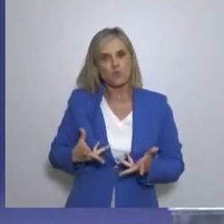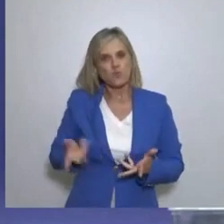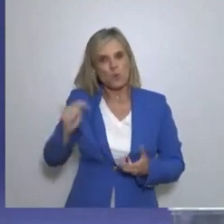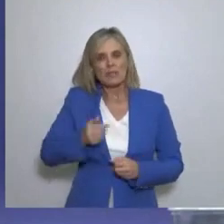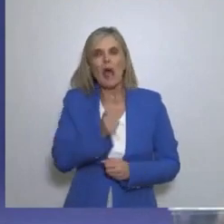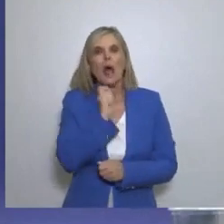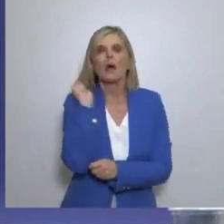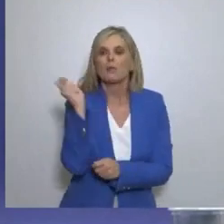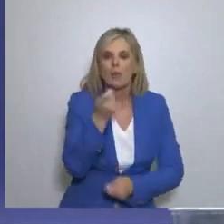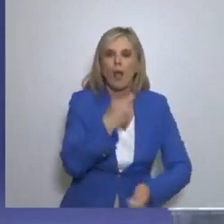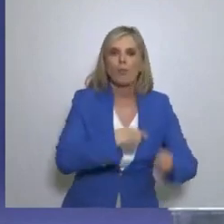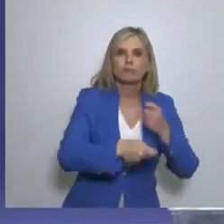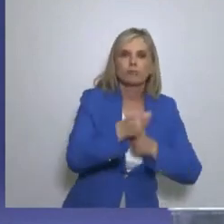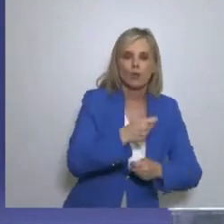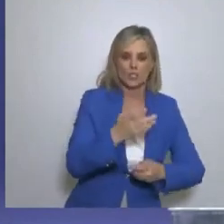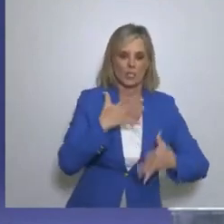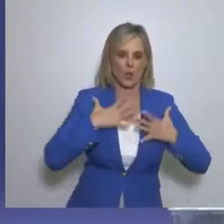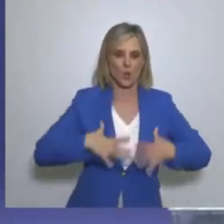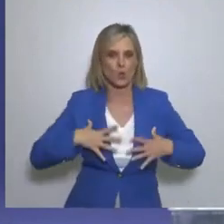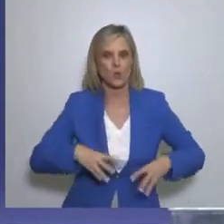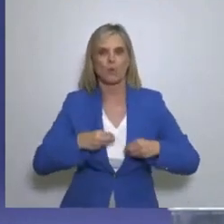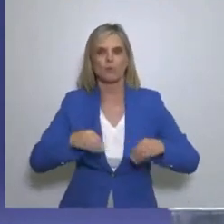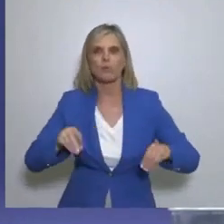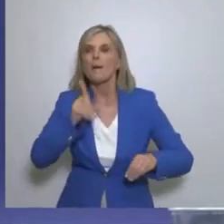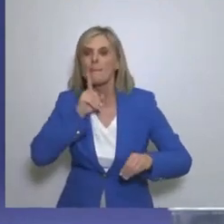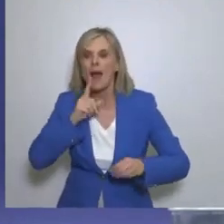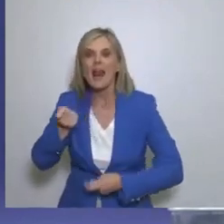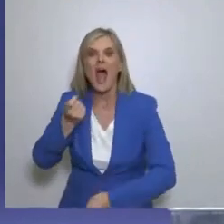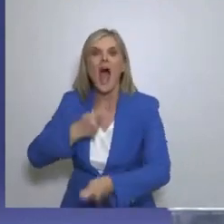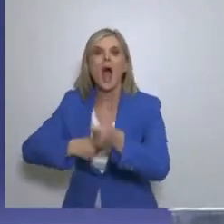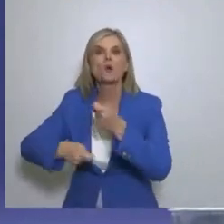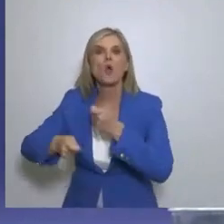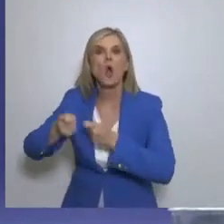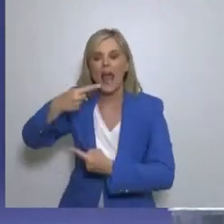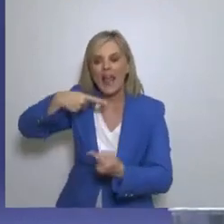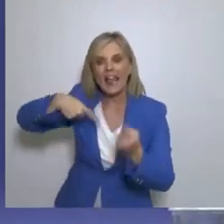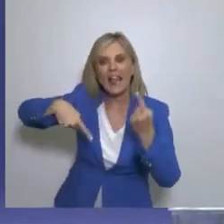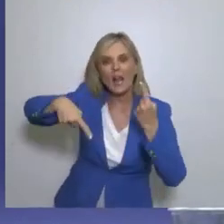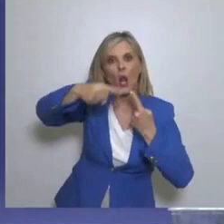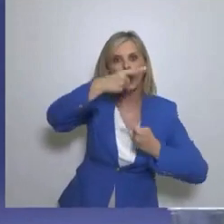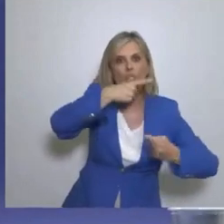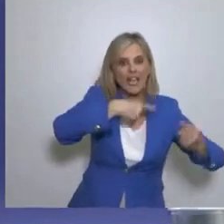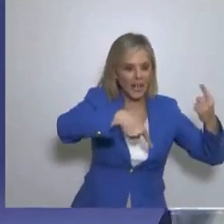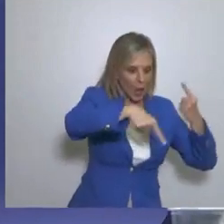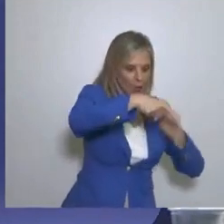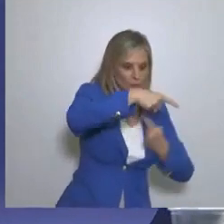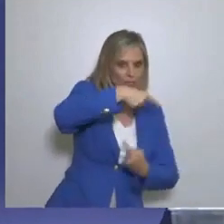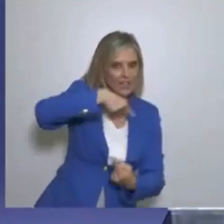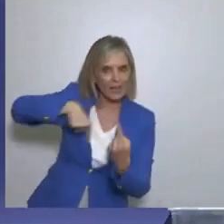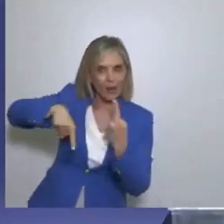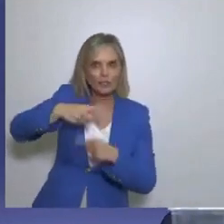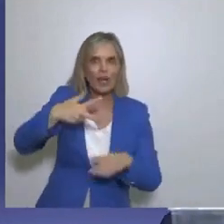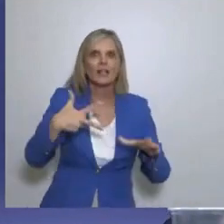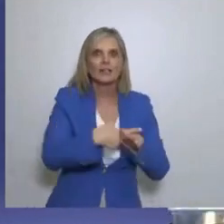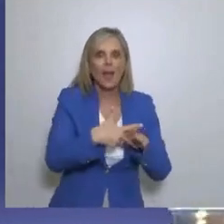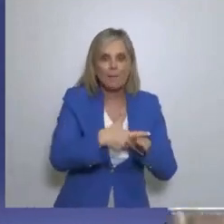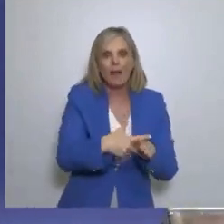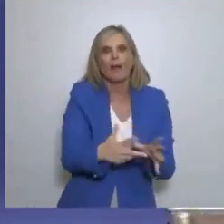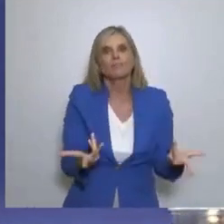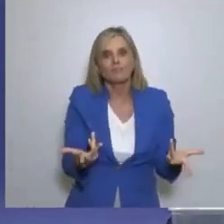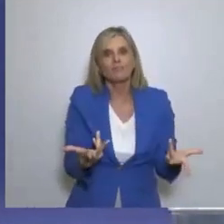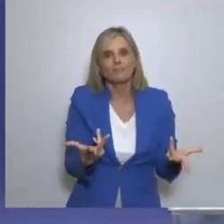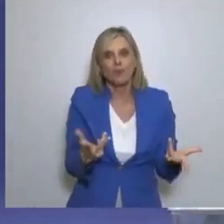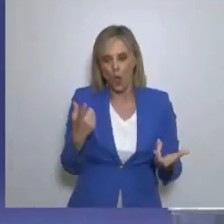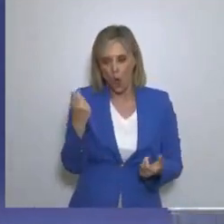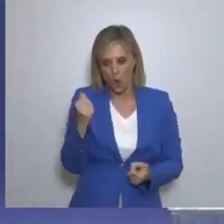σήμερα Αλλά και ο τρόπος που θα πέσουν Τα χρήματα στην αγορά Ουσιαστικά θα ξαναγεμίσει Τα ταμεία του κράτους Άρα δεν πάνε